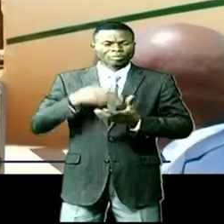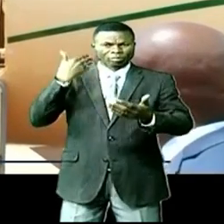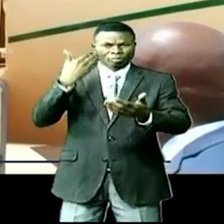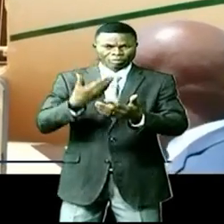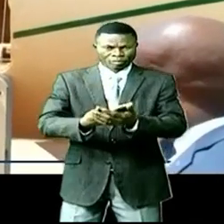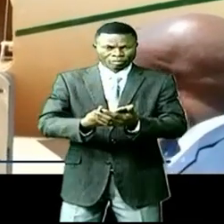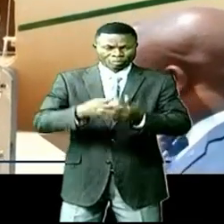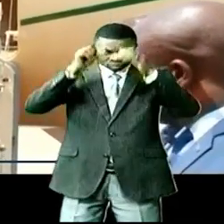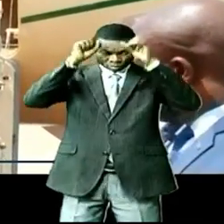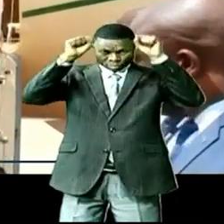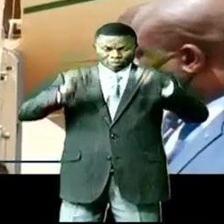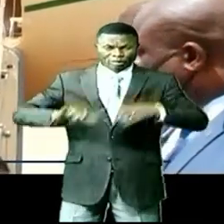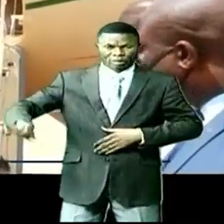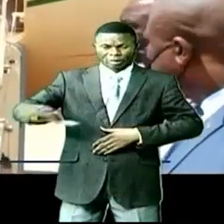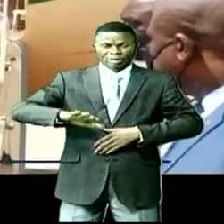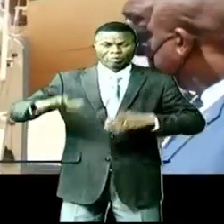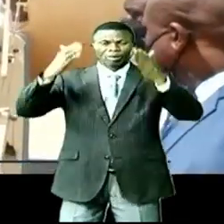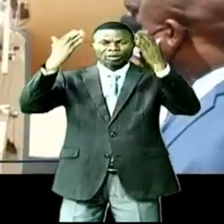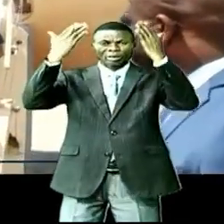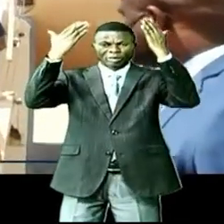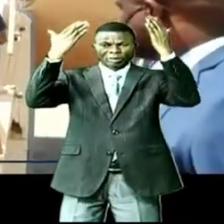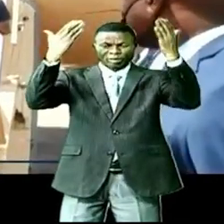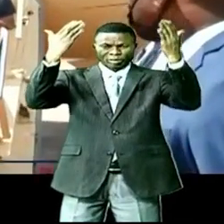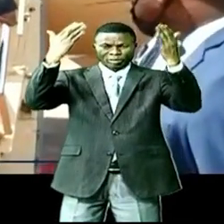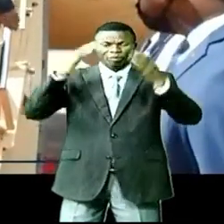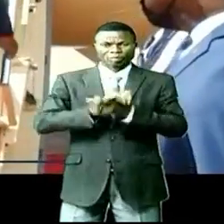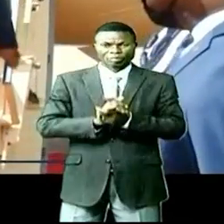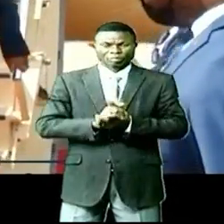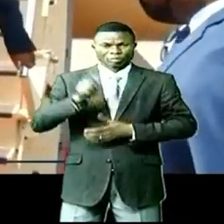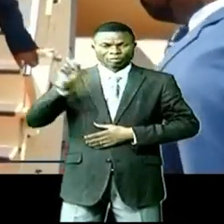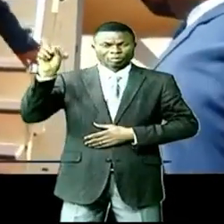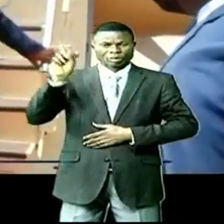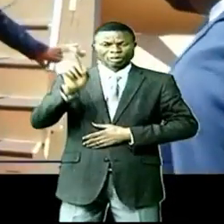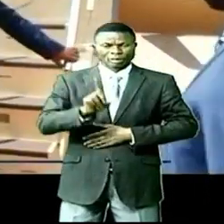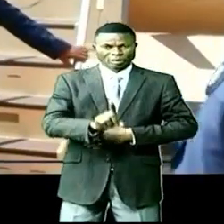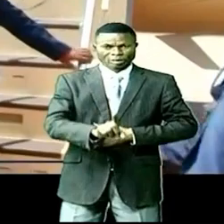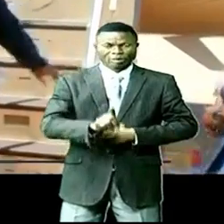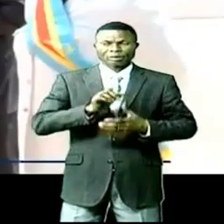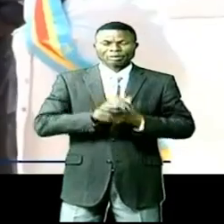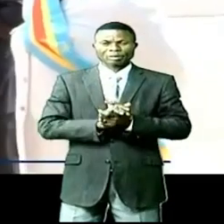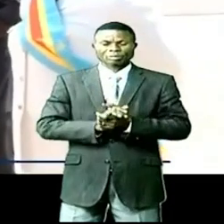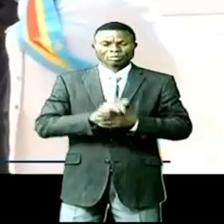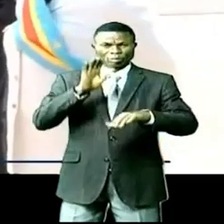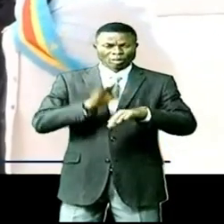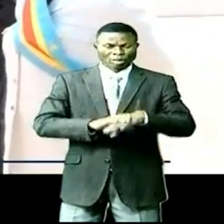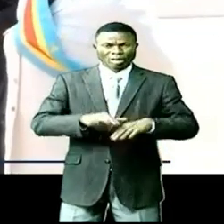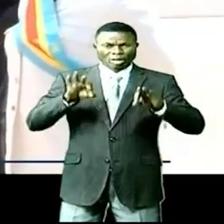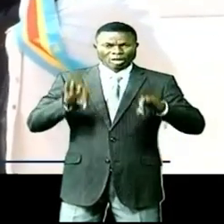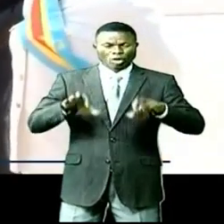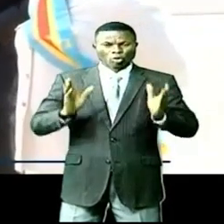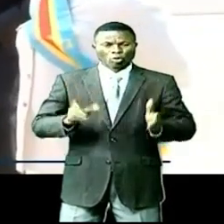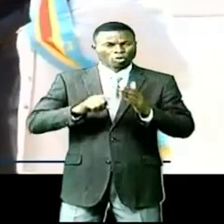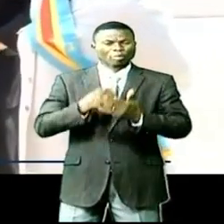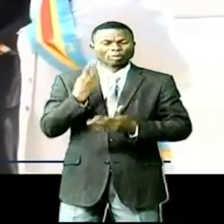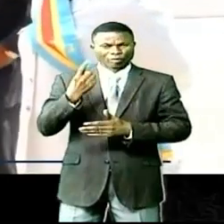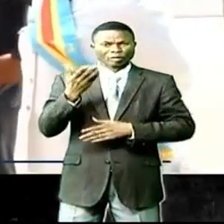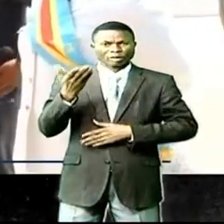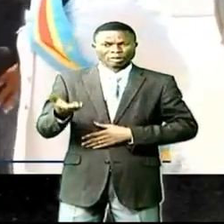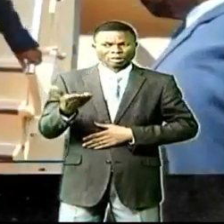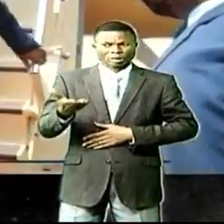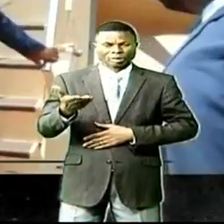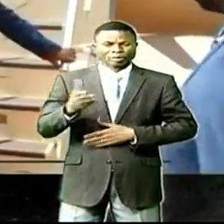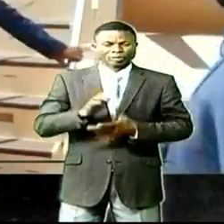le président de la République de Zambie, Kayinde Hichelma, qui a foulé le sol congolais pour la première fois.